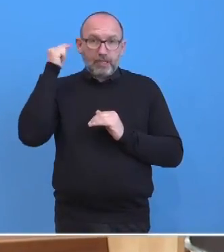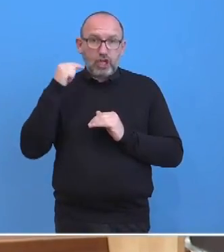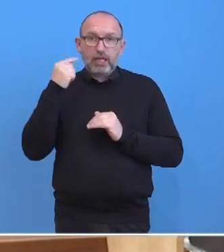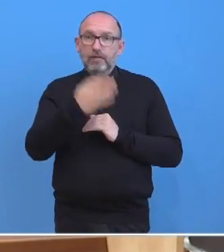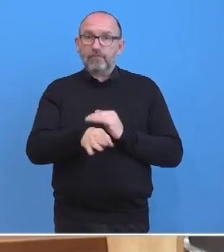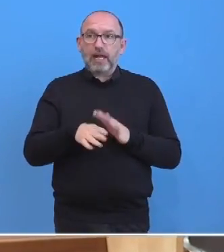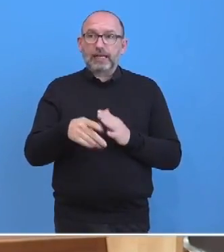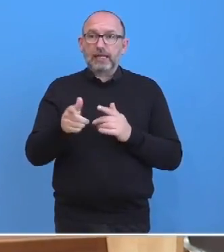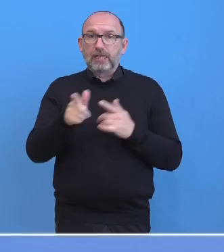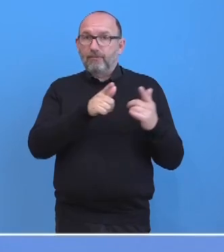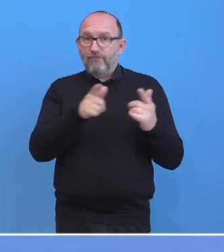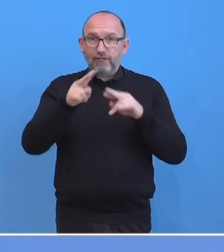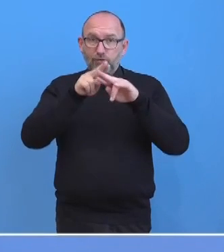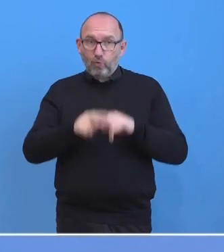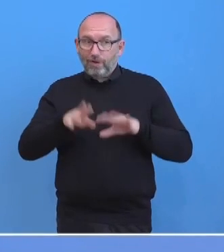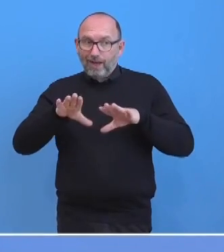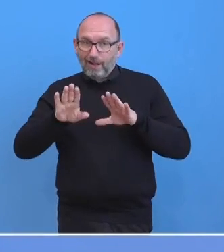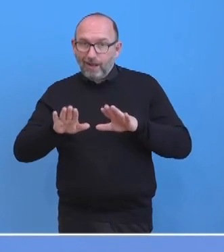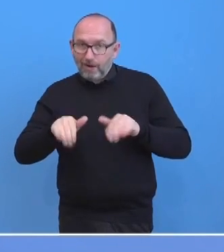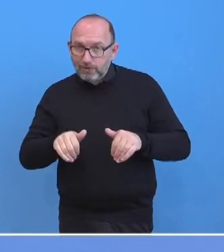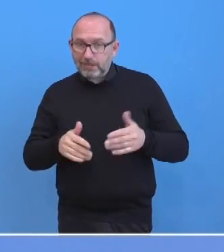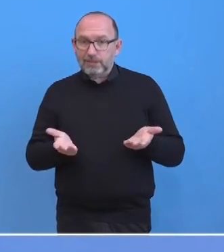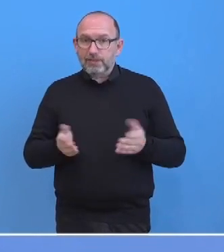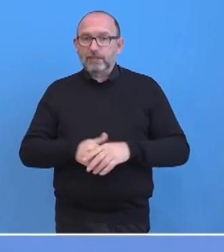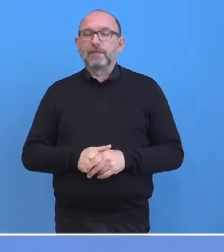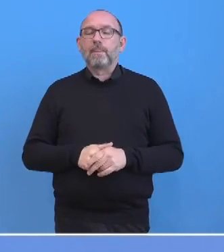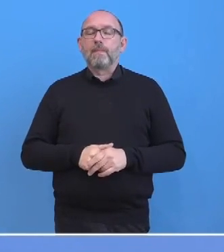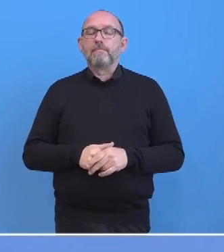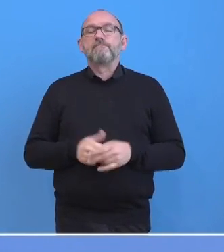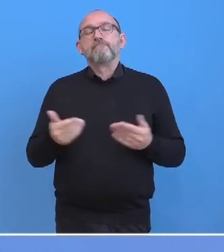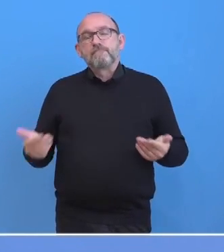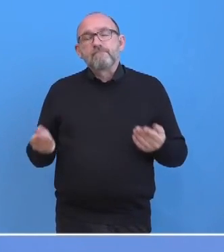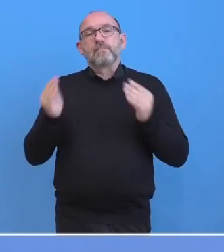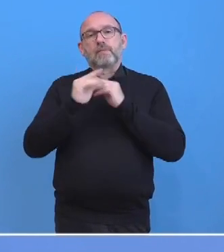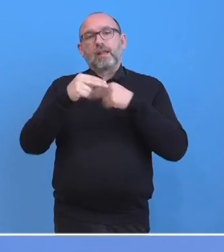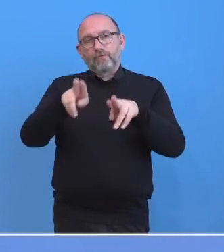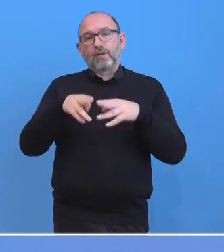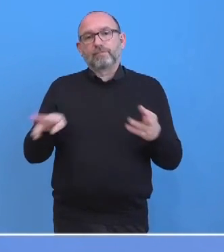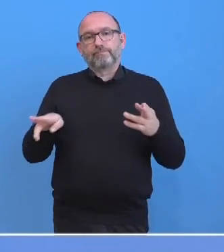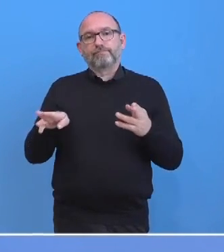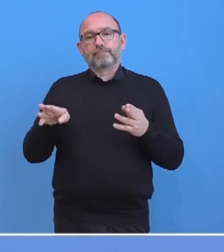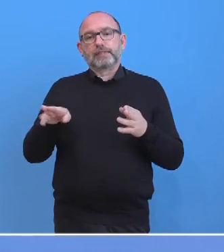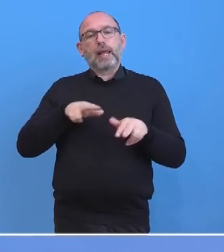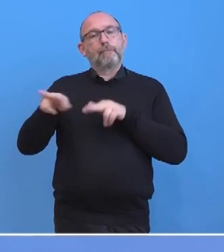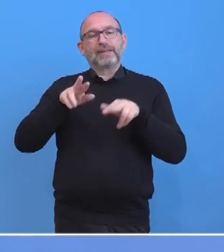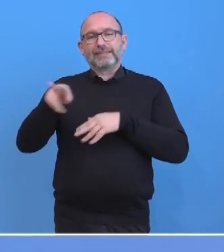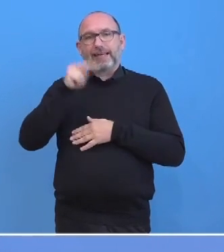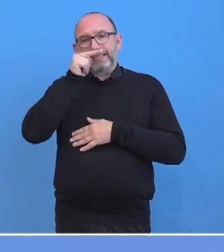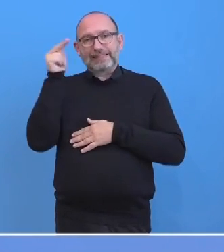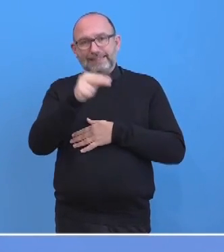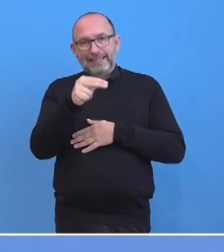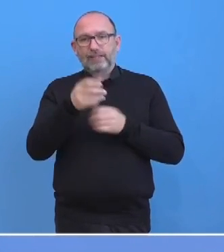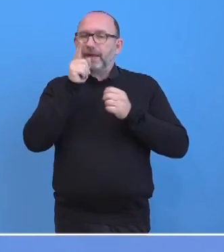einer Waffenruhe einlenkt? Was ich Ihnen über das Telefonat berichten kann, ist eben die Position des Ministers, dass er das noch einmal